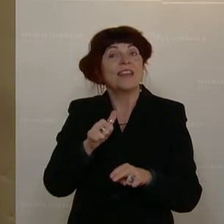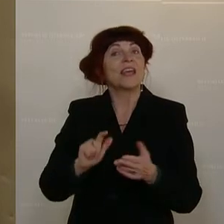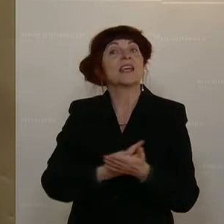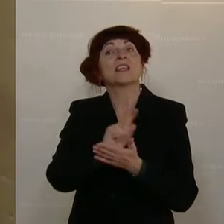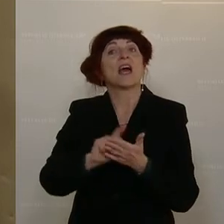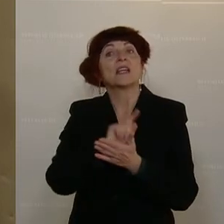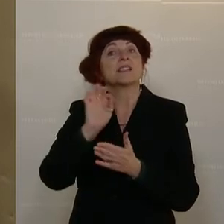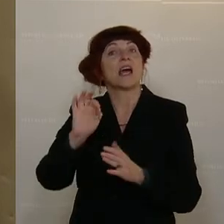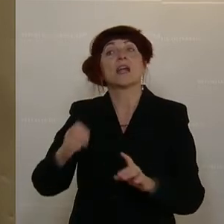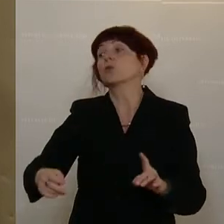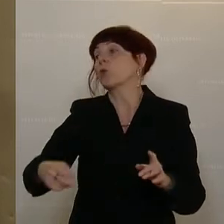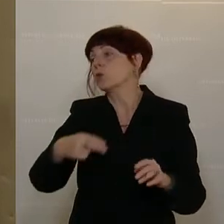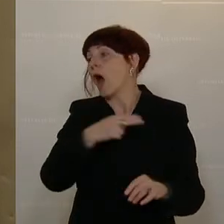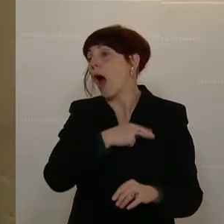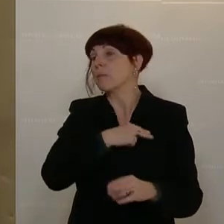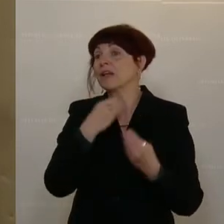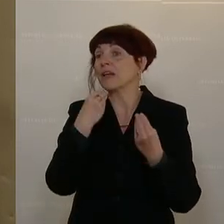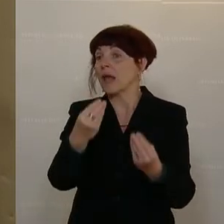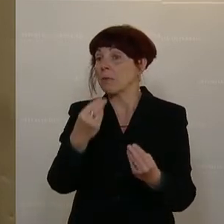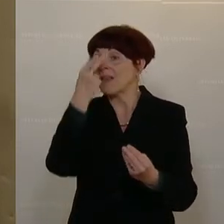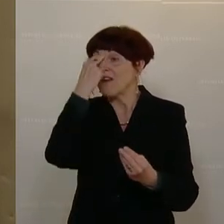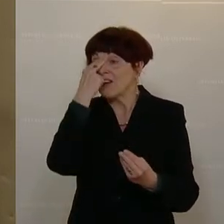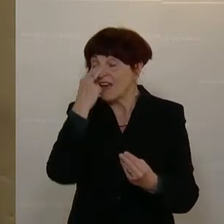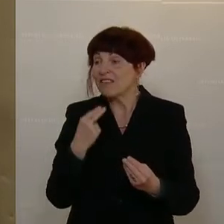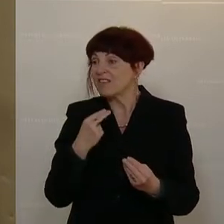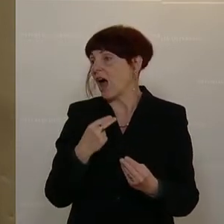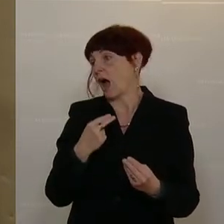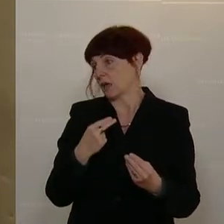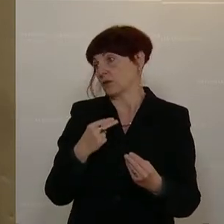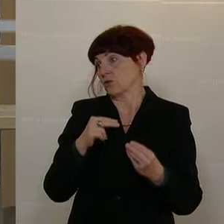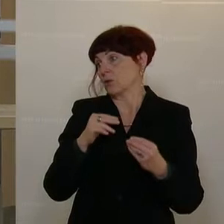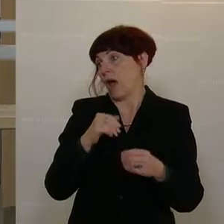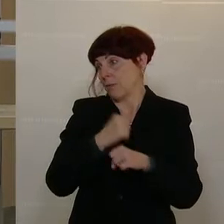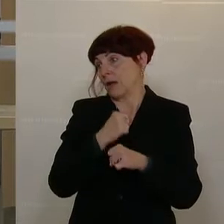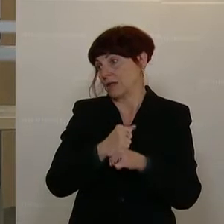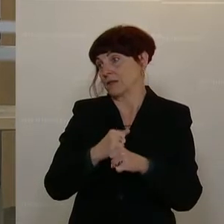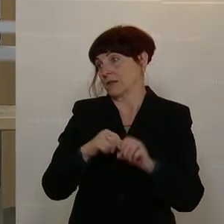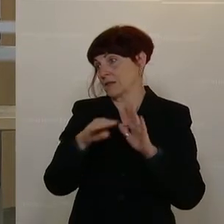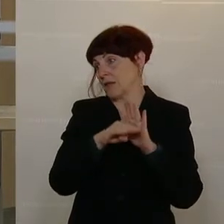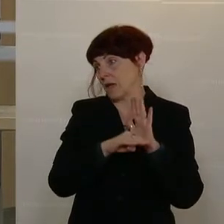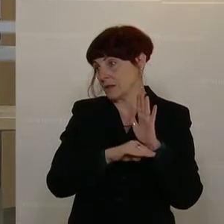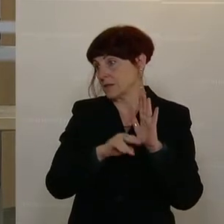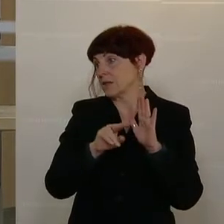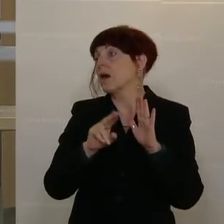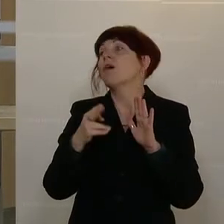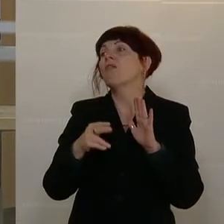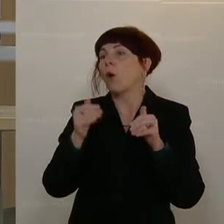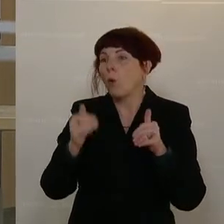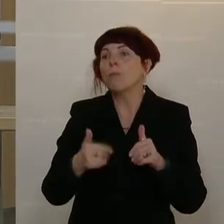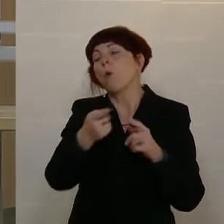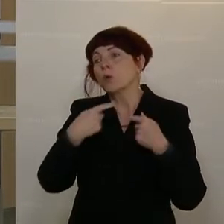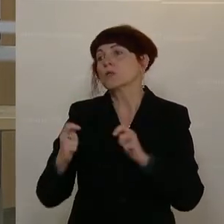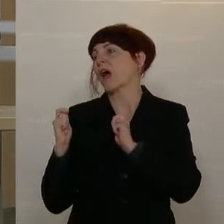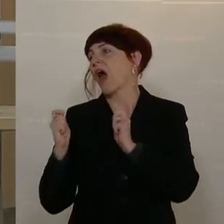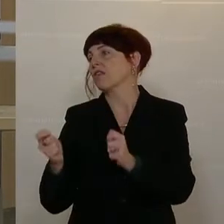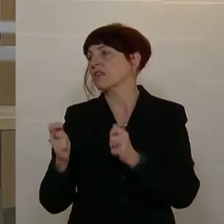Schwerarbeitsgesetz und vertagen unsere Anträge? Warum? Und ich sage offen, die Antwort kenne ich und ich sage Ihnen auch weiter.